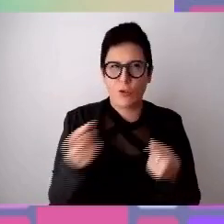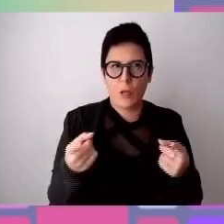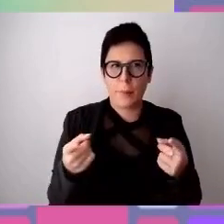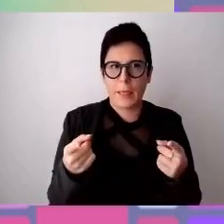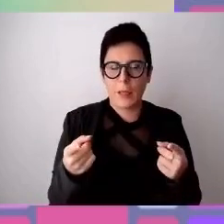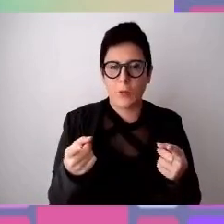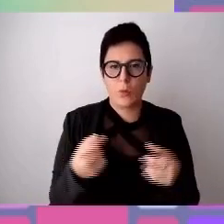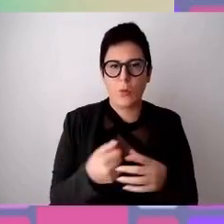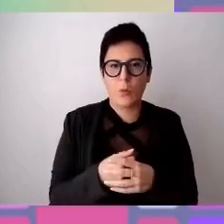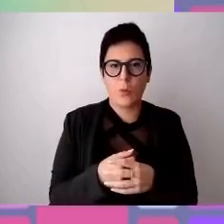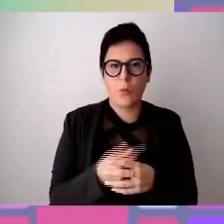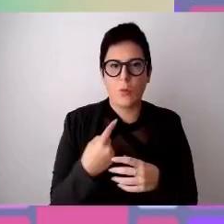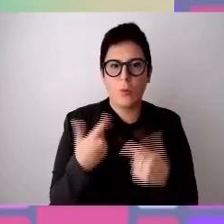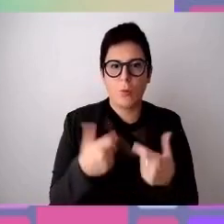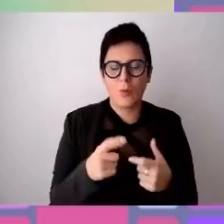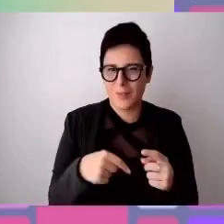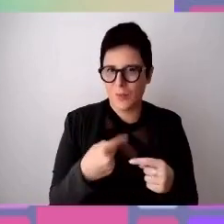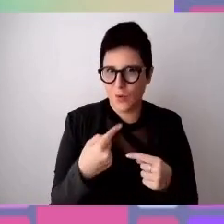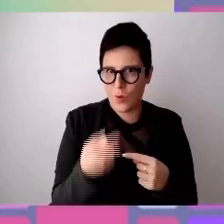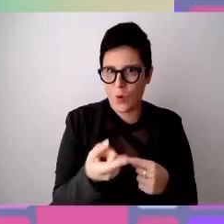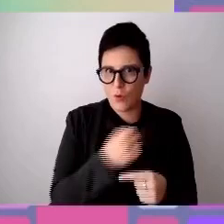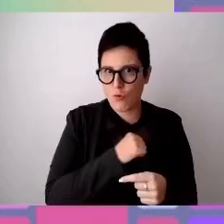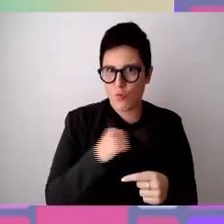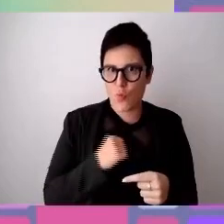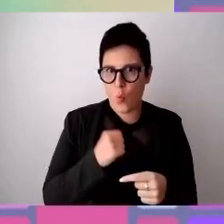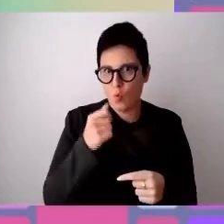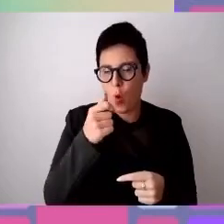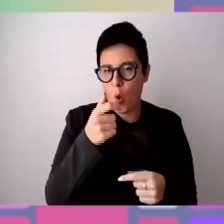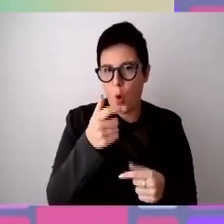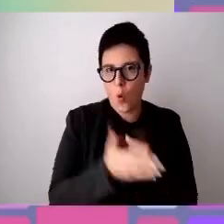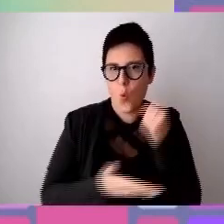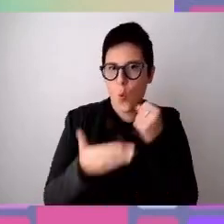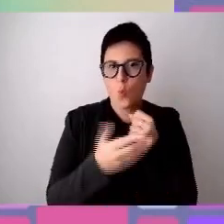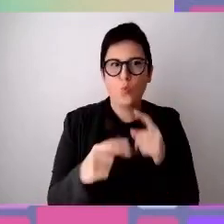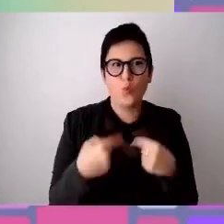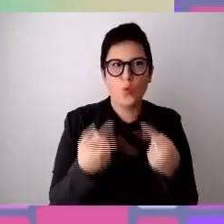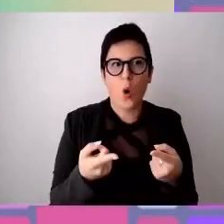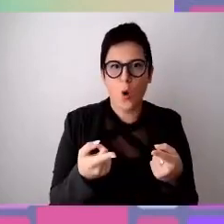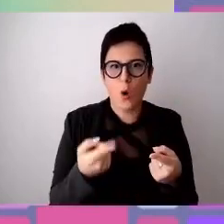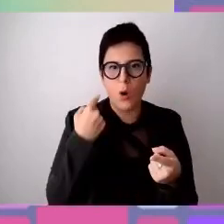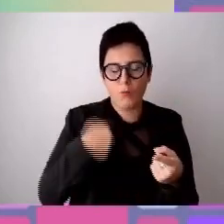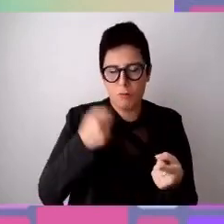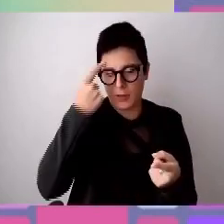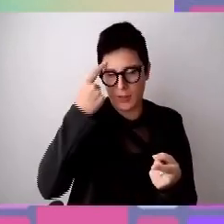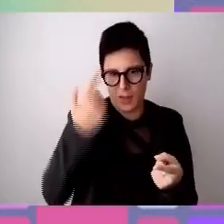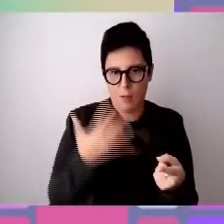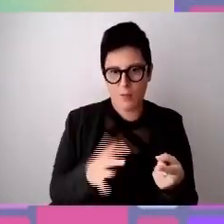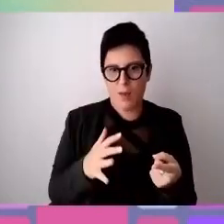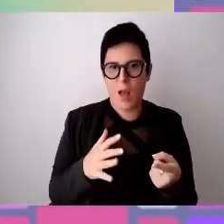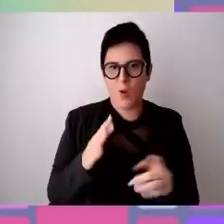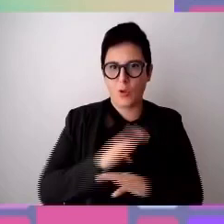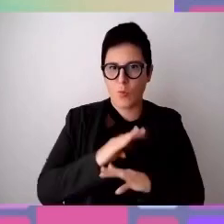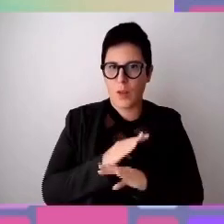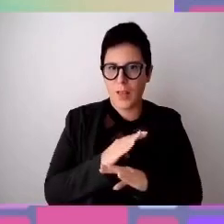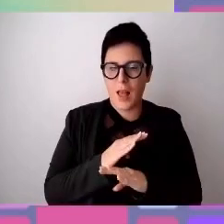giugno, luglio, sapevamo che lo sportello